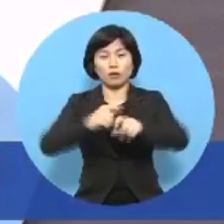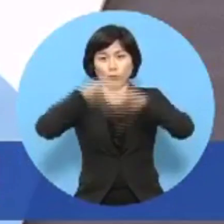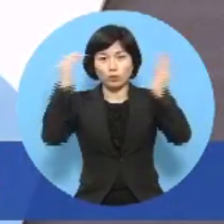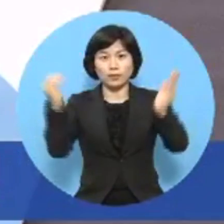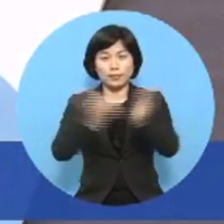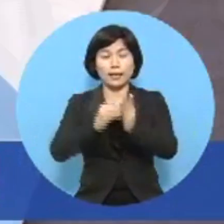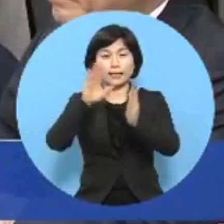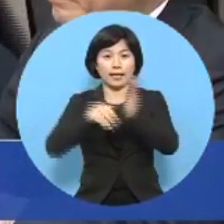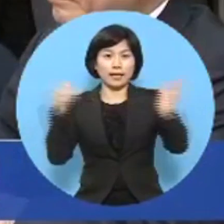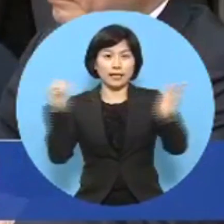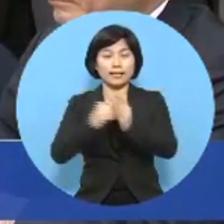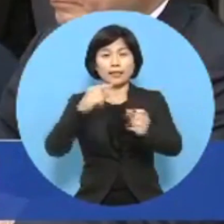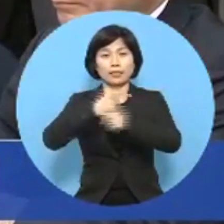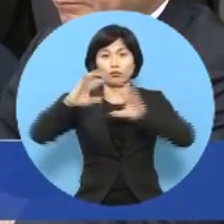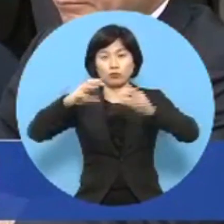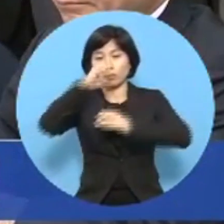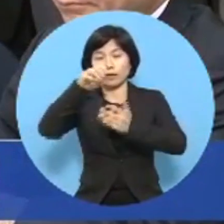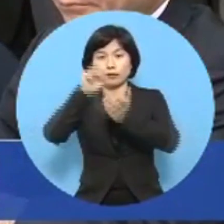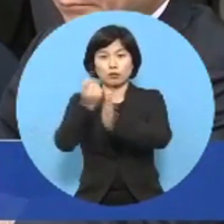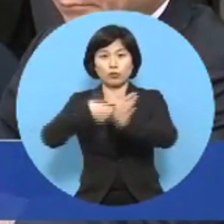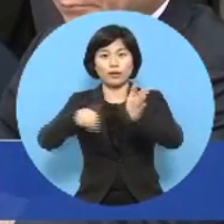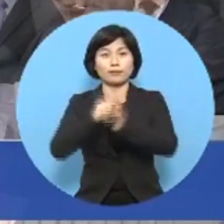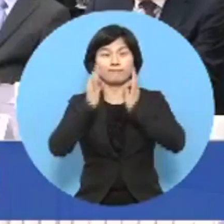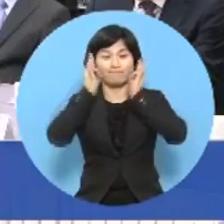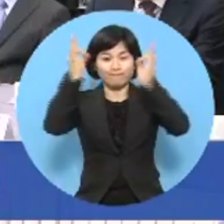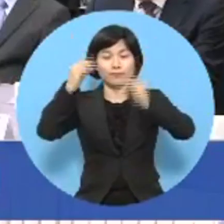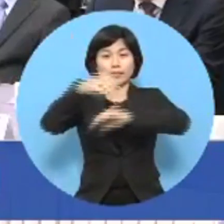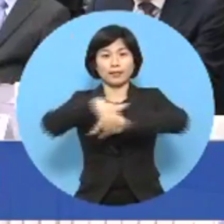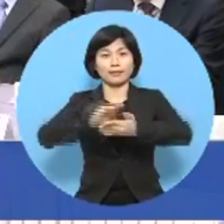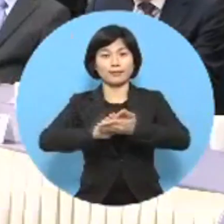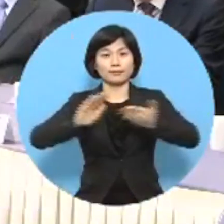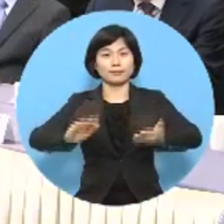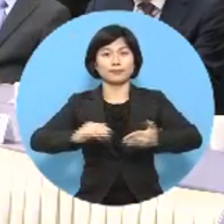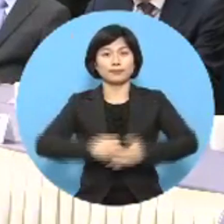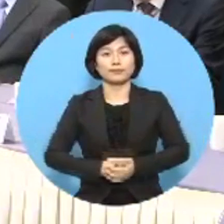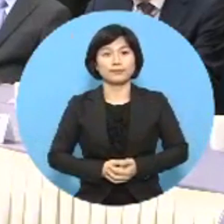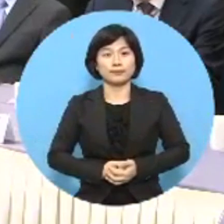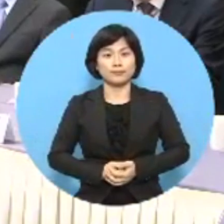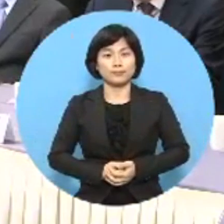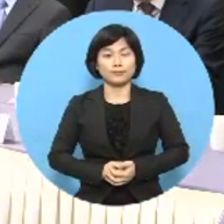마무리될 때까지 내년도 국비 예산 확보에 총력을 다할 계획입니다.